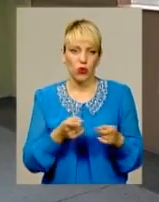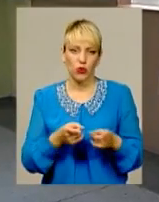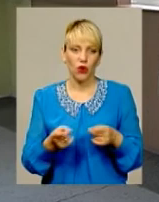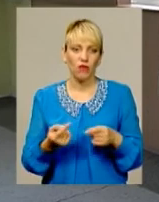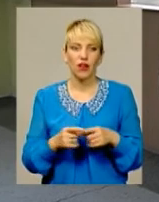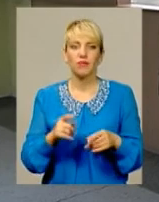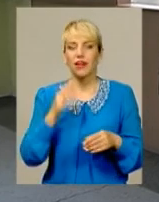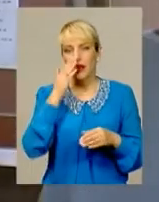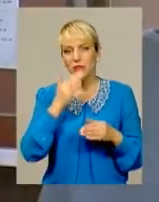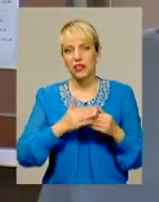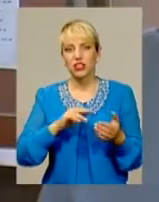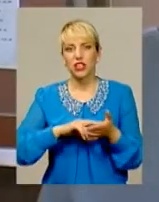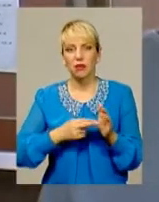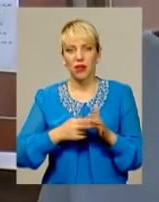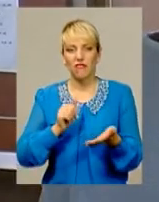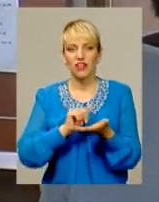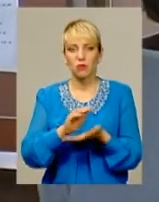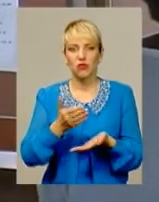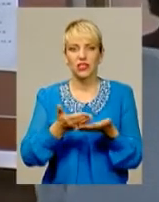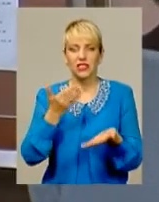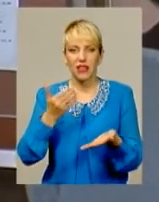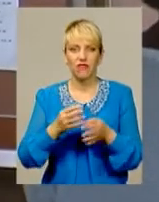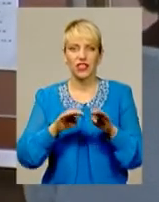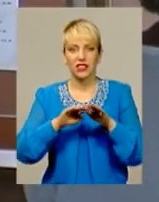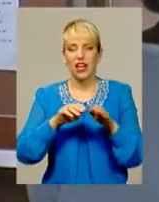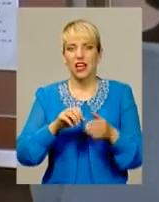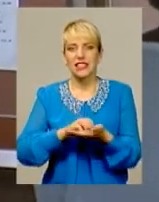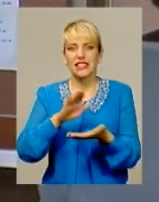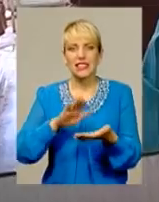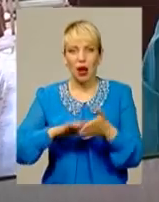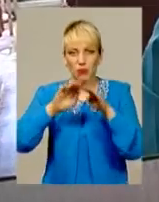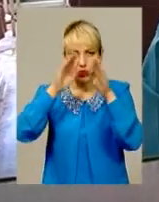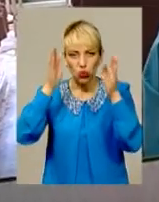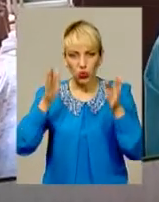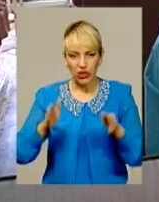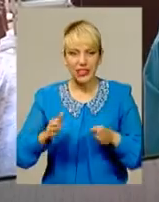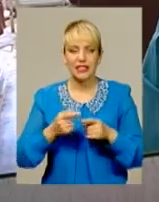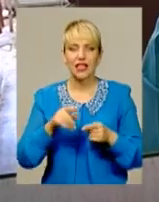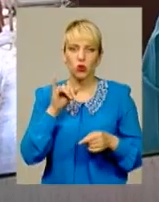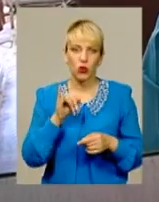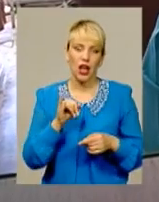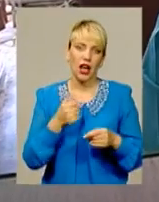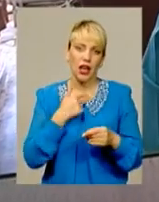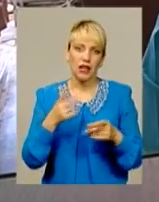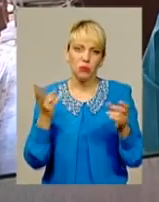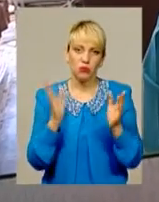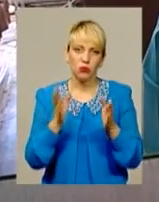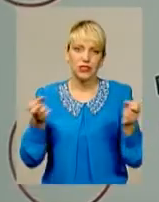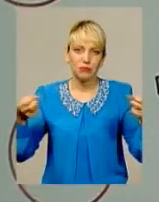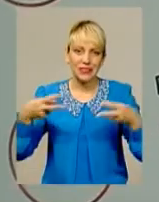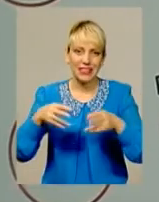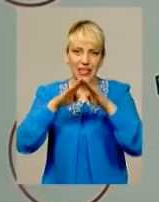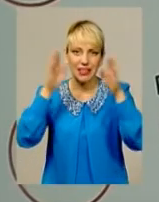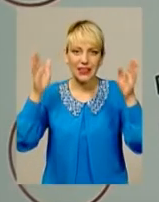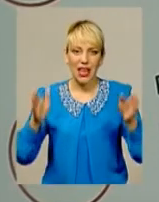відмовитися від традиційного запису у реєстратурах та встановити у медичних закладах обласного центру спеціальний термінал для електронного